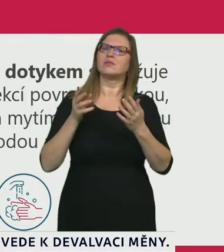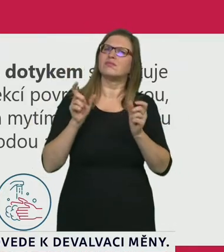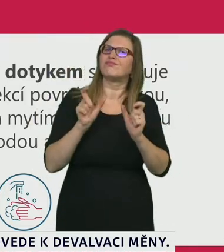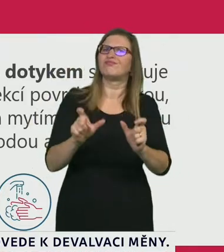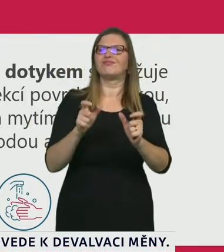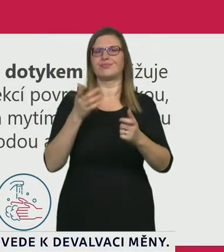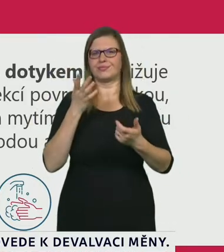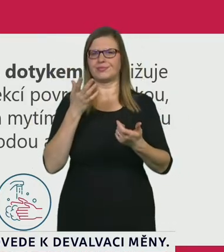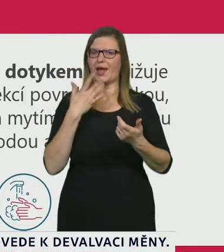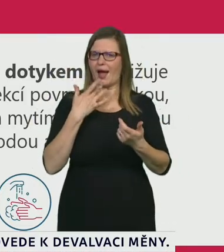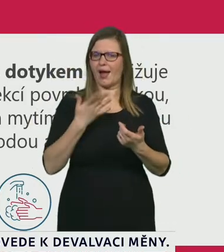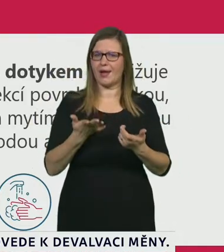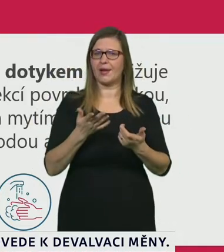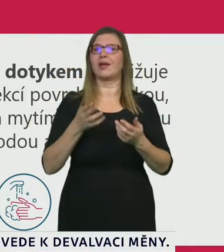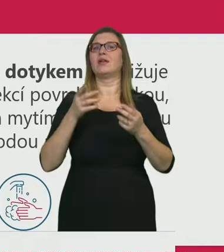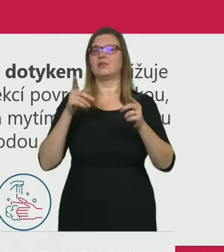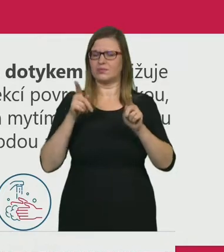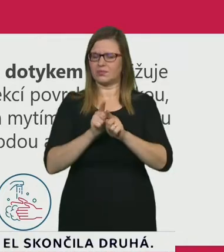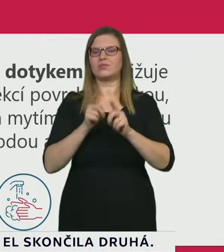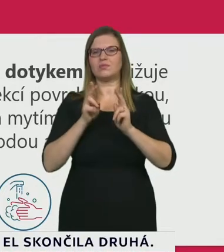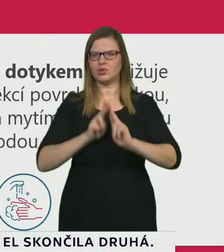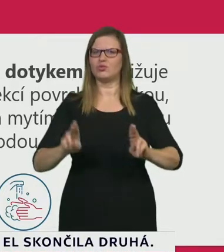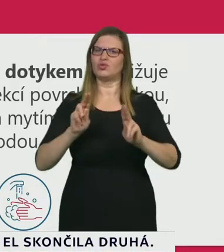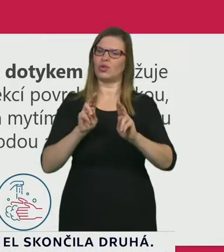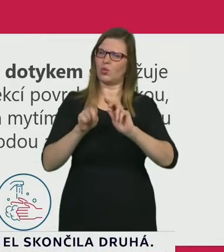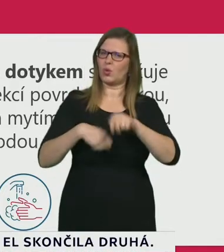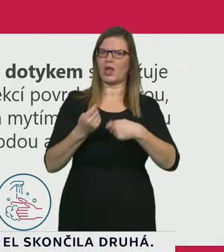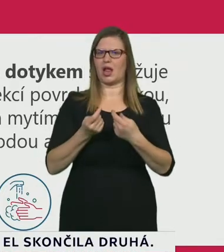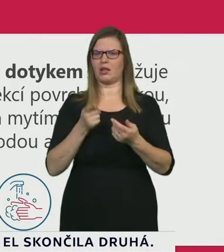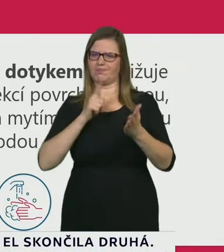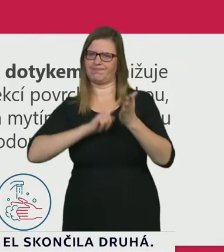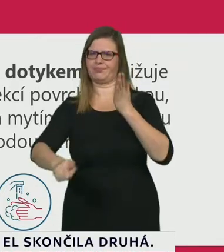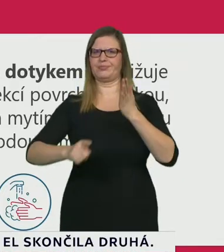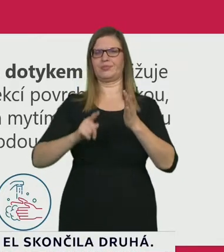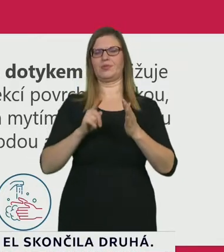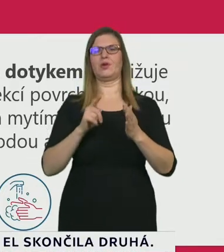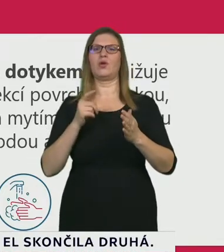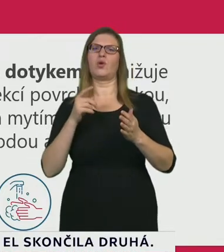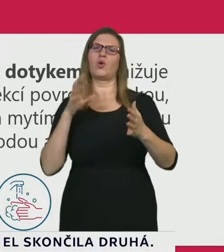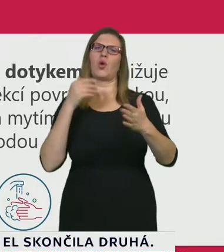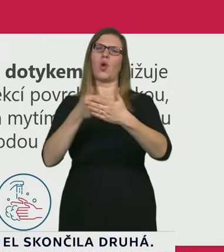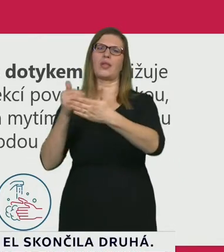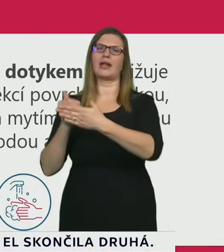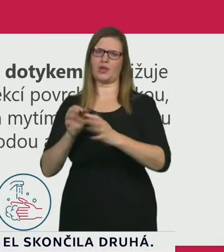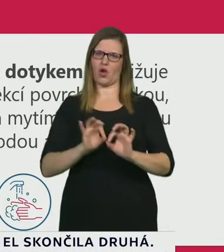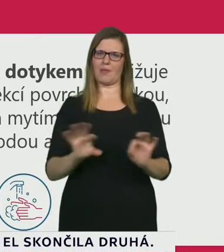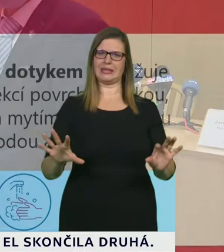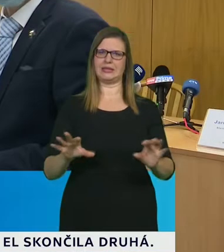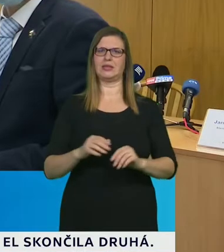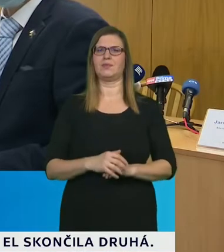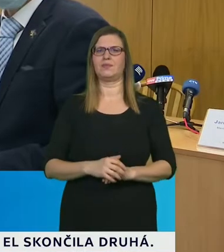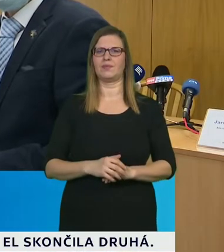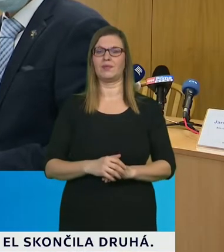opatření nestačí, je právě omezení sociálních kontaktů. My jsme teď ve stavu, kdy